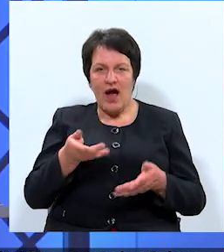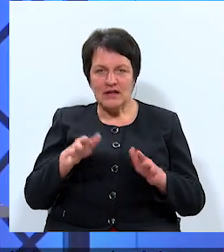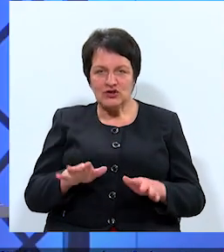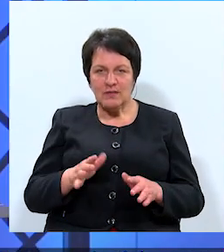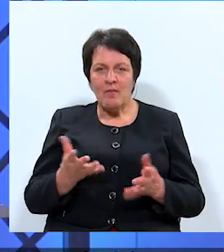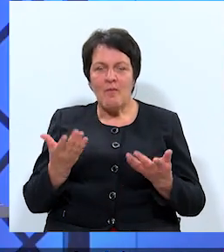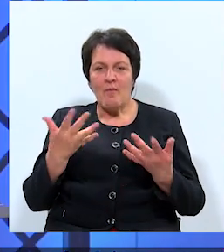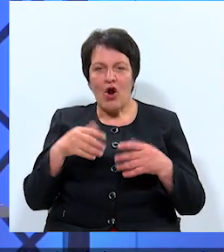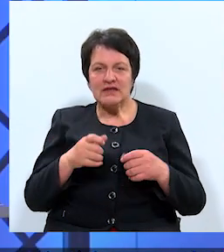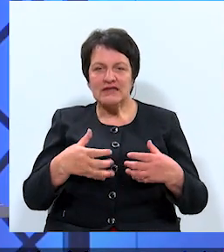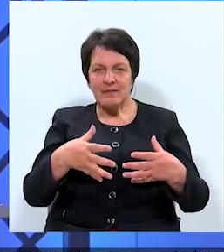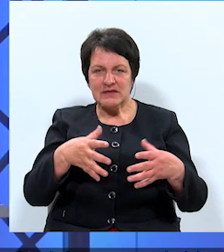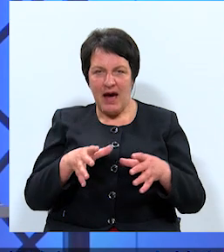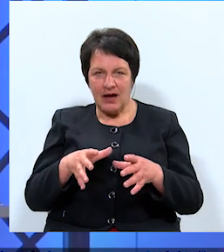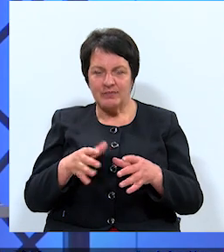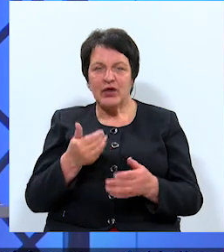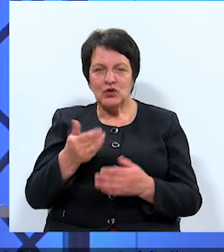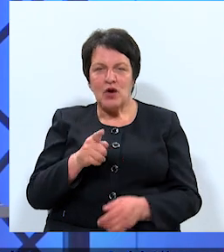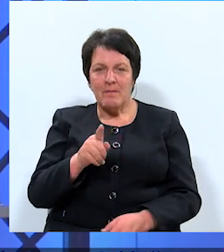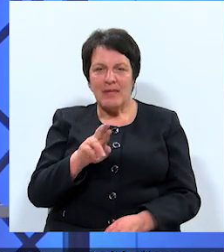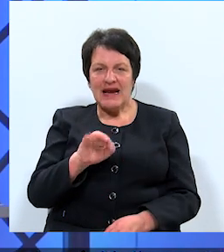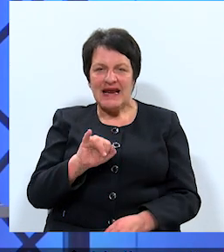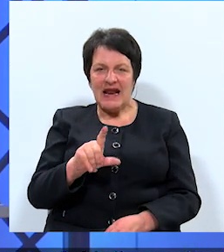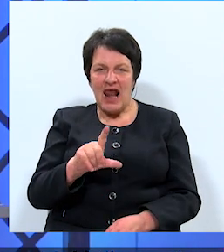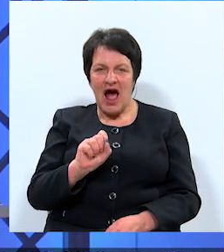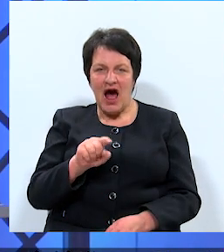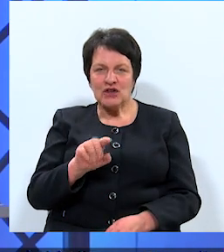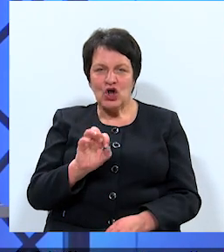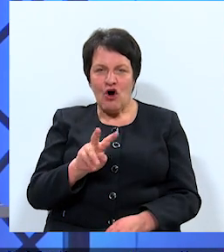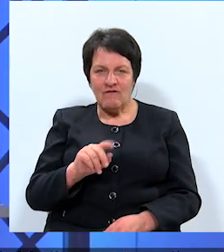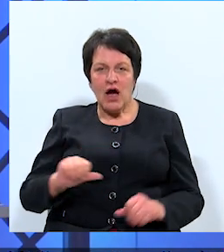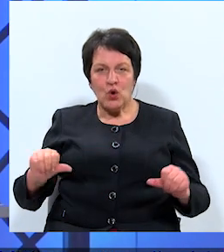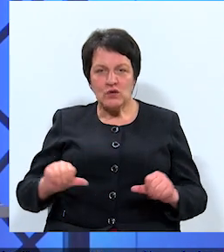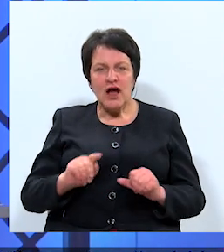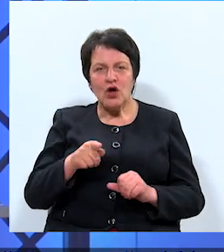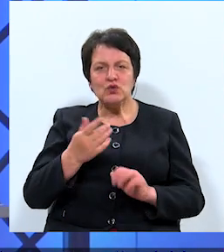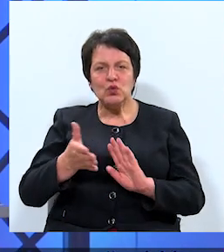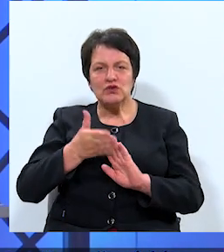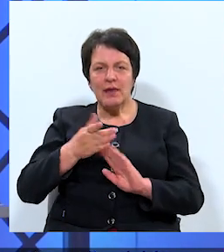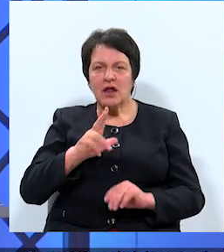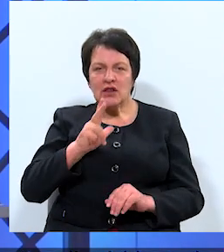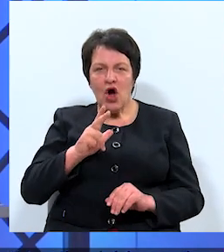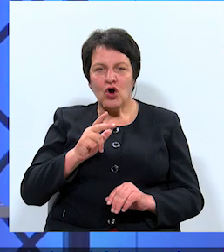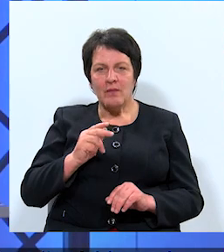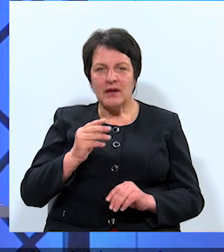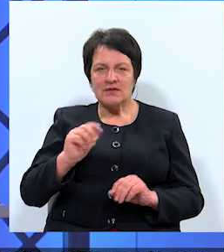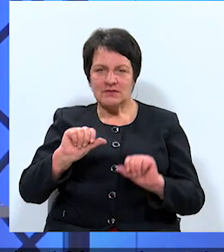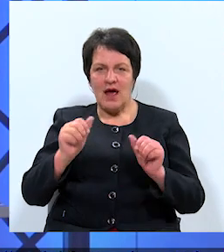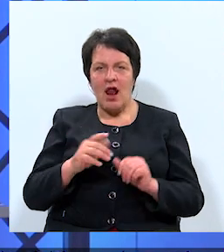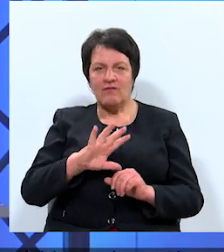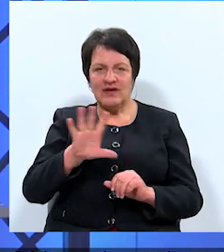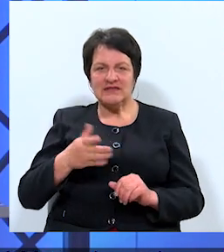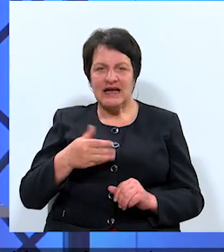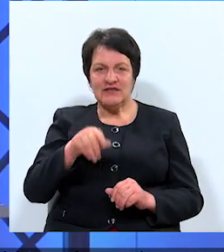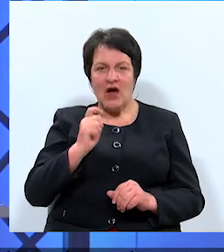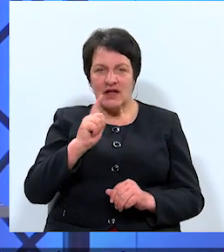politiskajiem spēkiem. Lodzu, prelātaukungs, kā jūs uzlabosiet Daugavpils tēlu visas Latvijas iedzīvotāja acīstā,